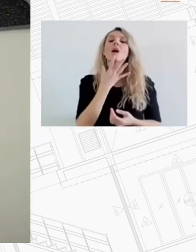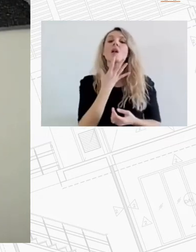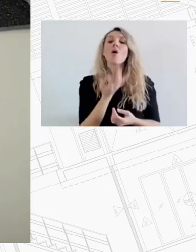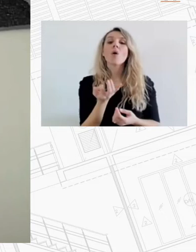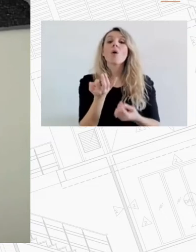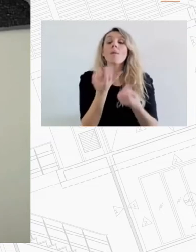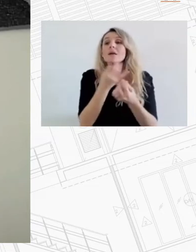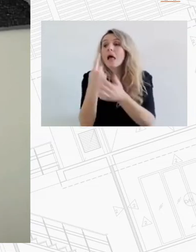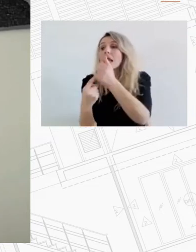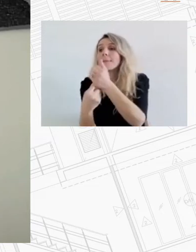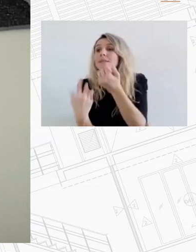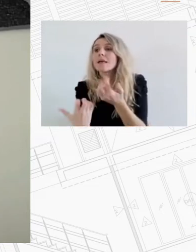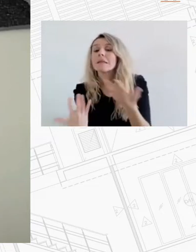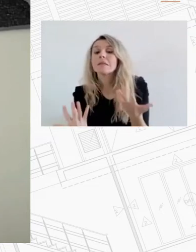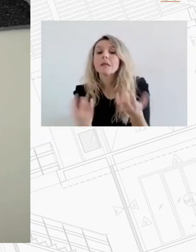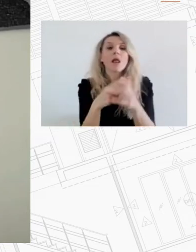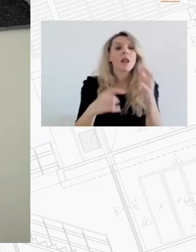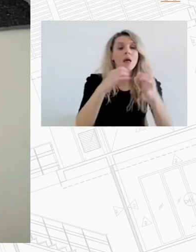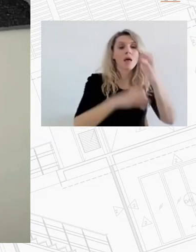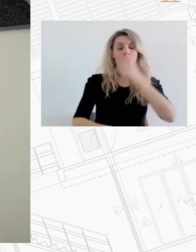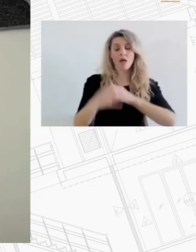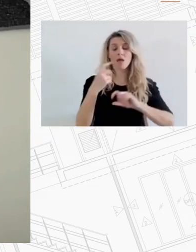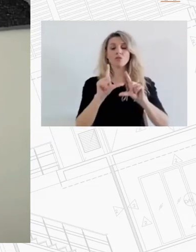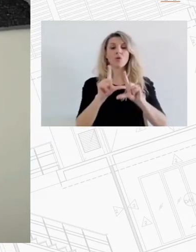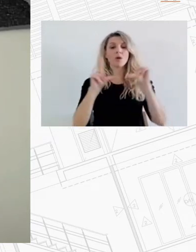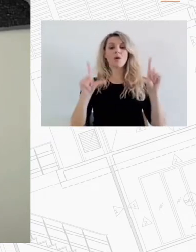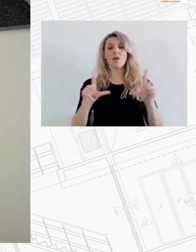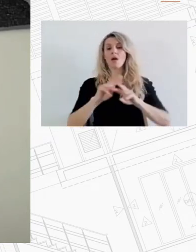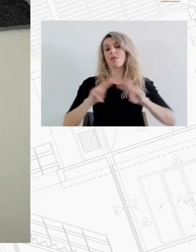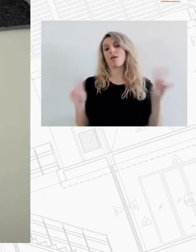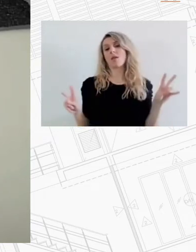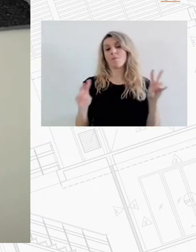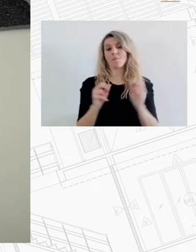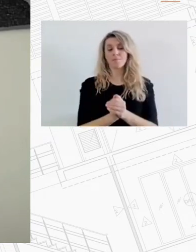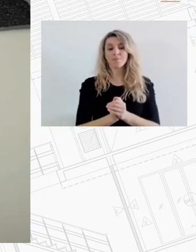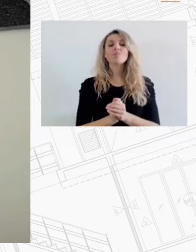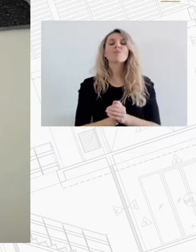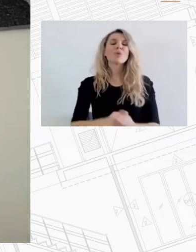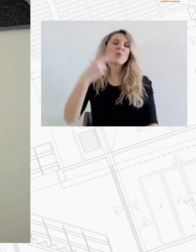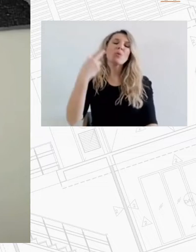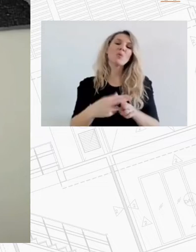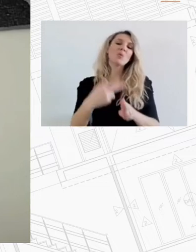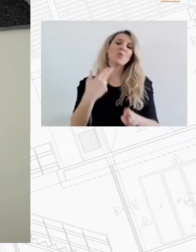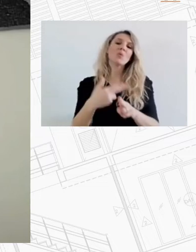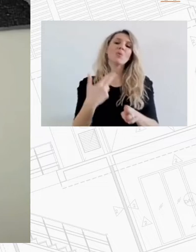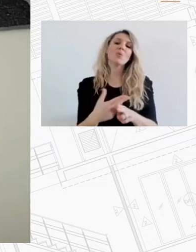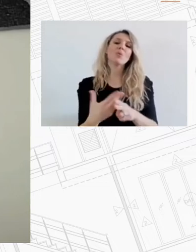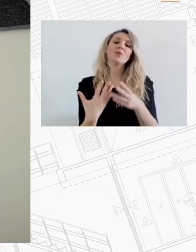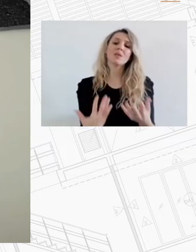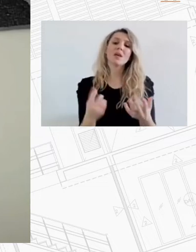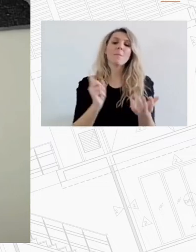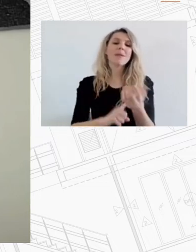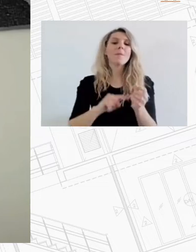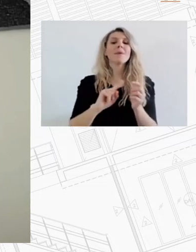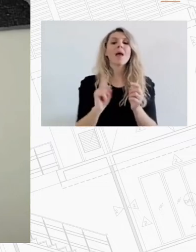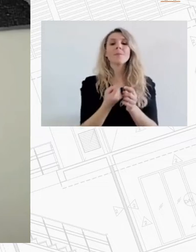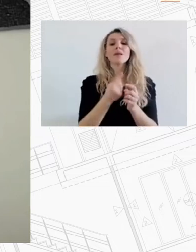κενά και τις προοπτικές των πολιτικών στέγασης σήμερα Είναι ζωτική σημασία σήμερα να κάνουμε άλματα για